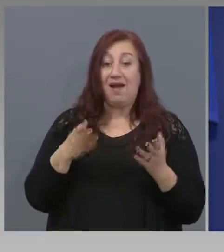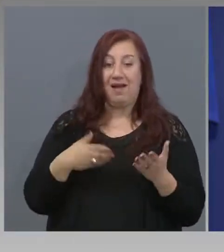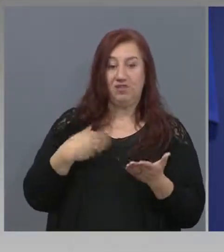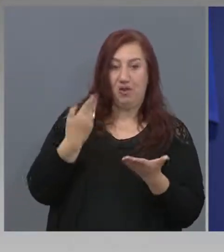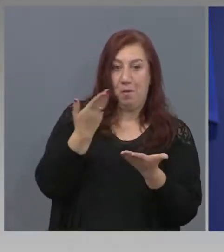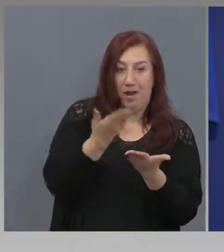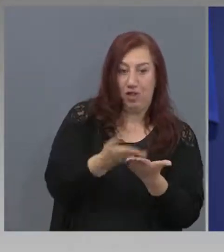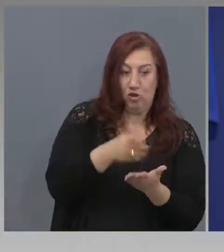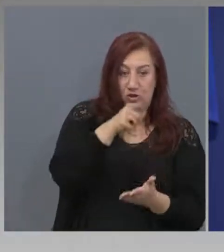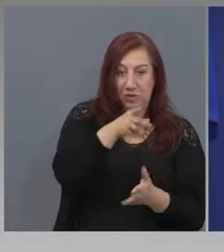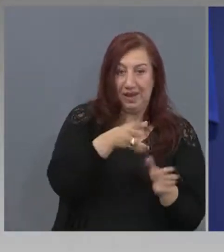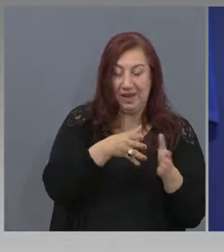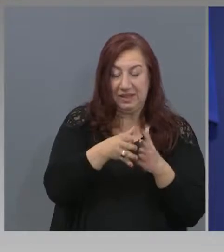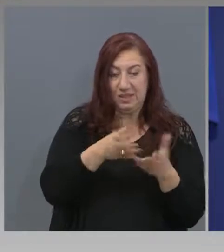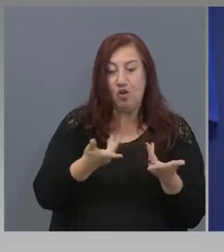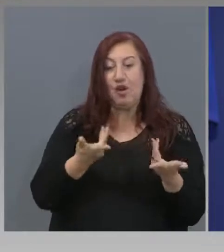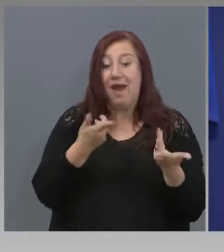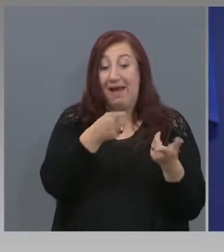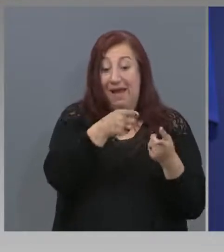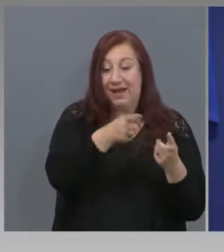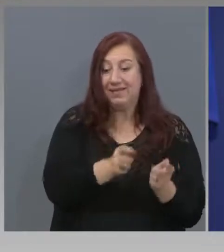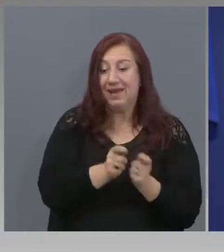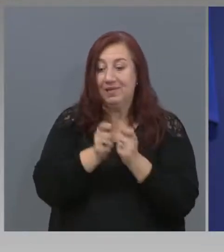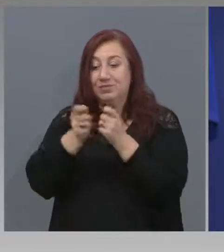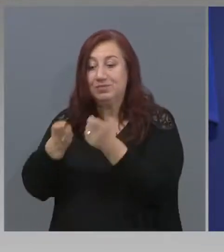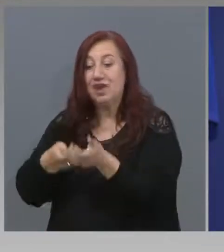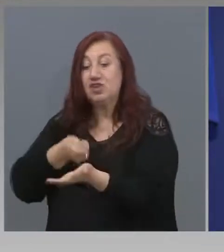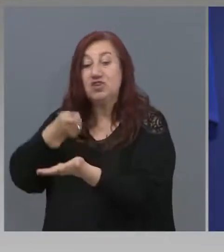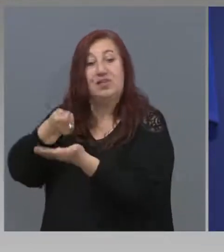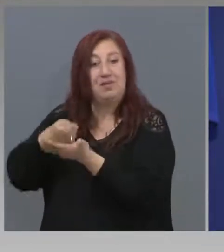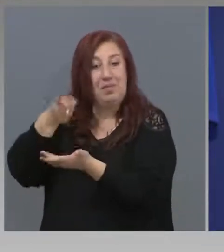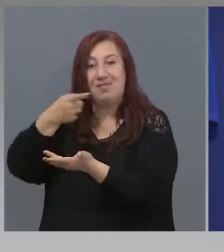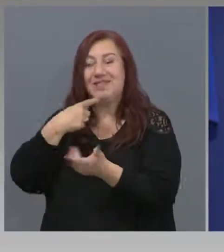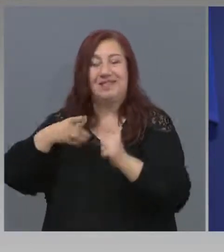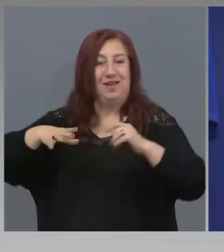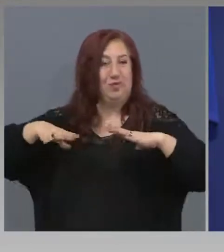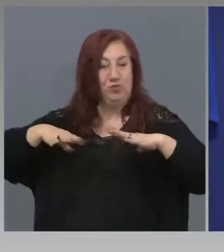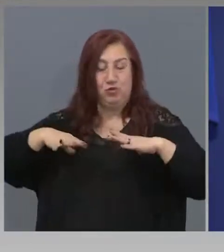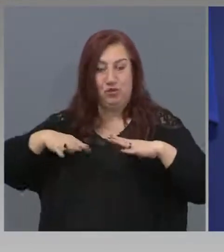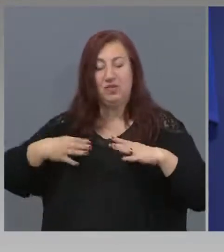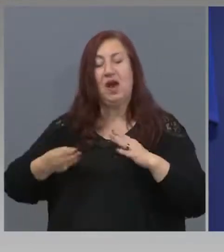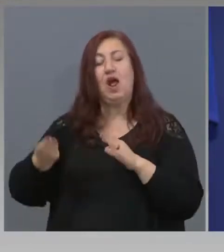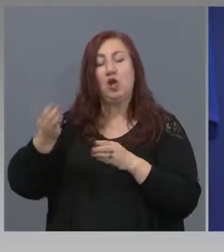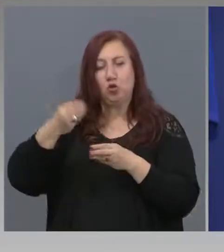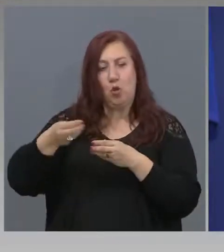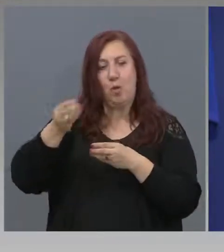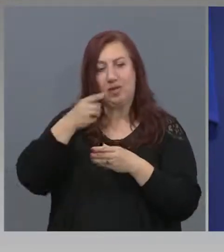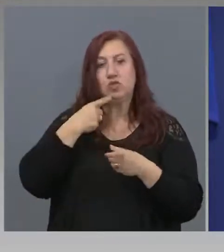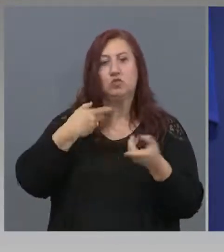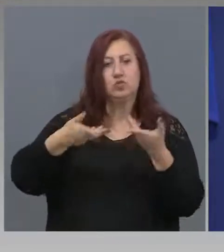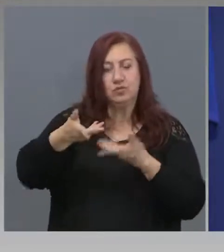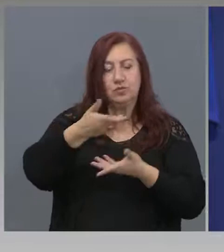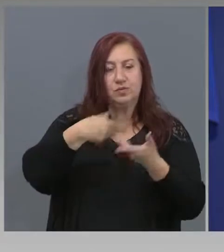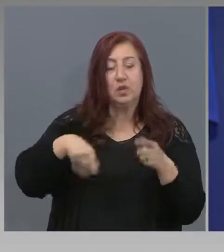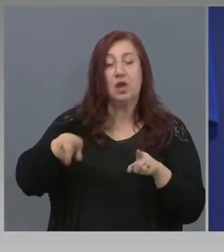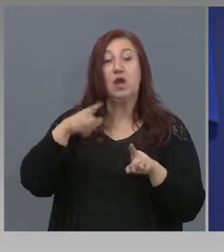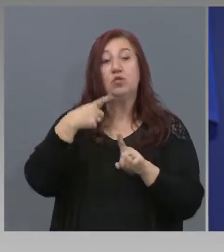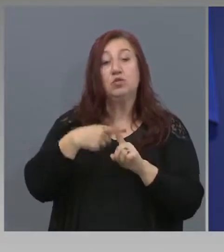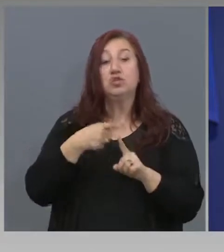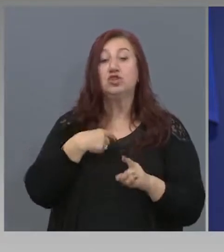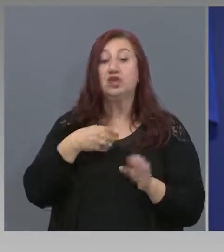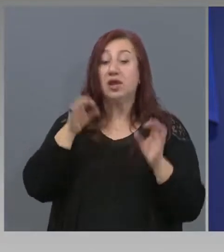реализацията им, ще бъдат допълнително обсъдени, както и сроковете, в които те ще бъдат предоставени,